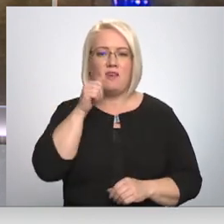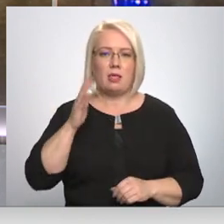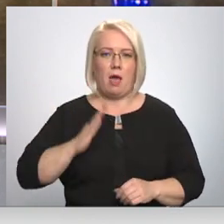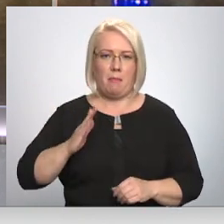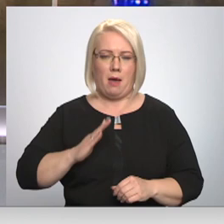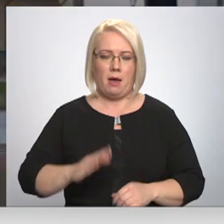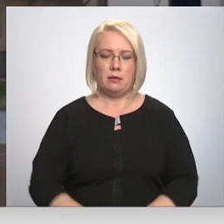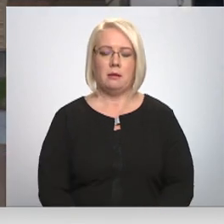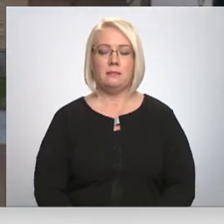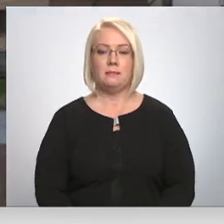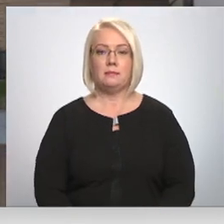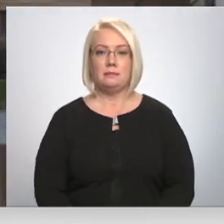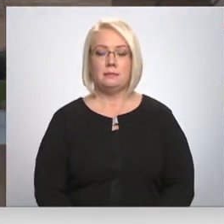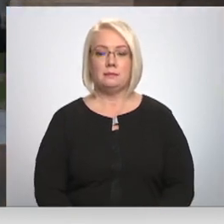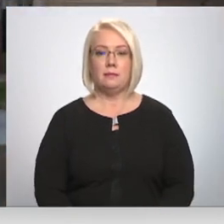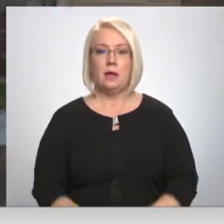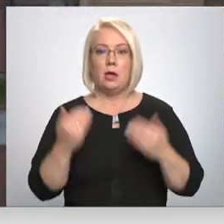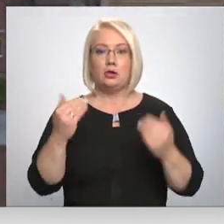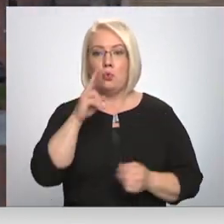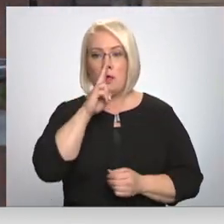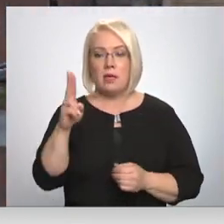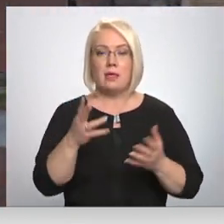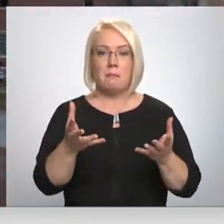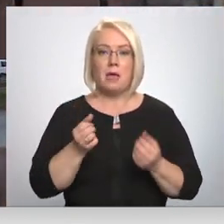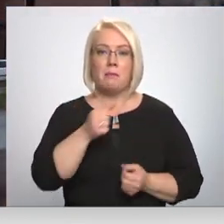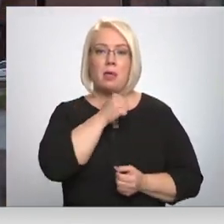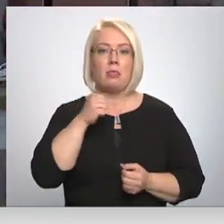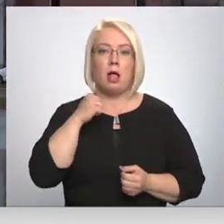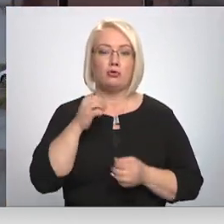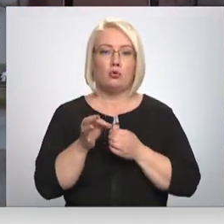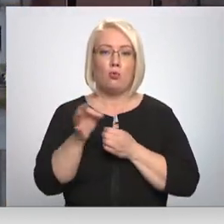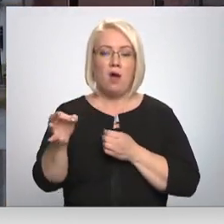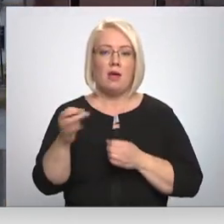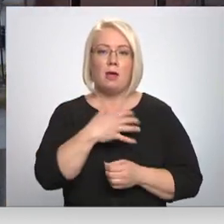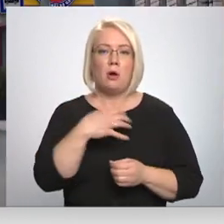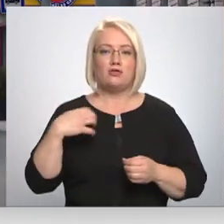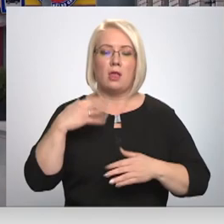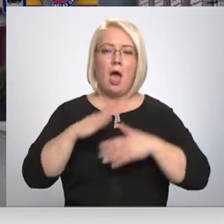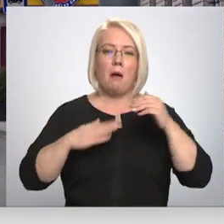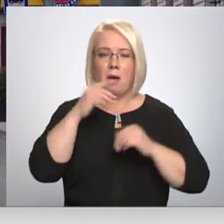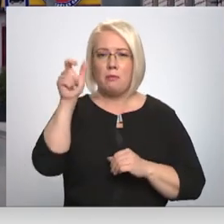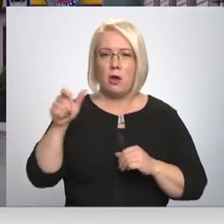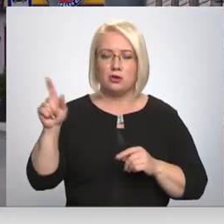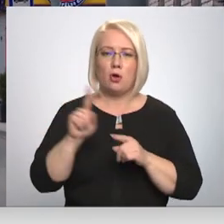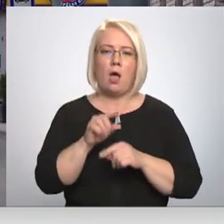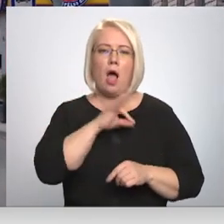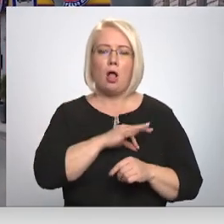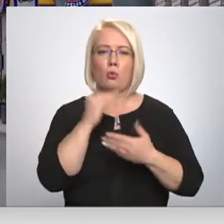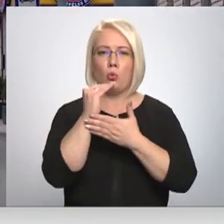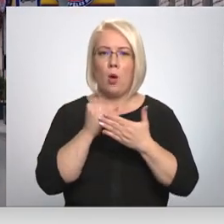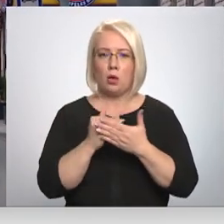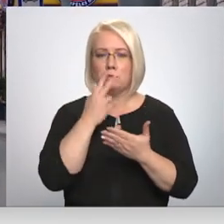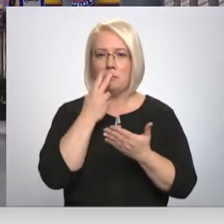Virbulis. Šondai pieņemtais tāls novada pašvaldības amatpersonu un darbinieku atlīdzības nolikums paredz